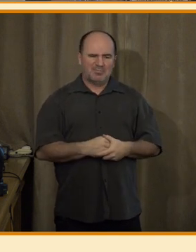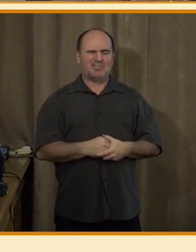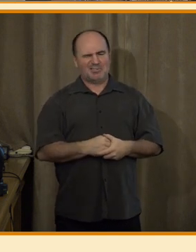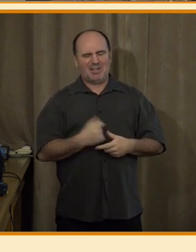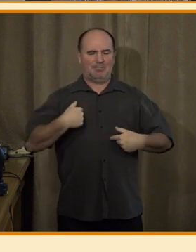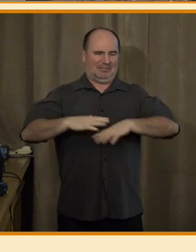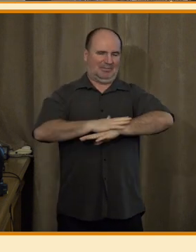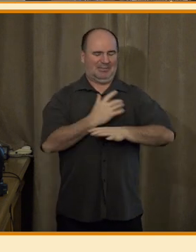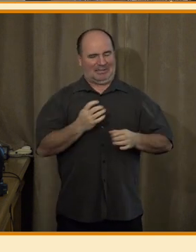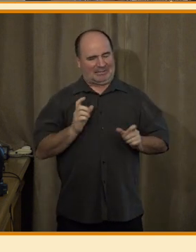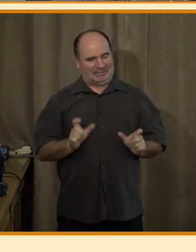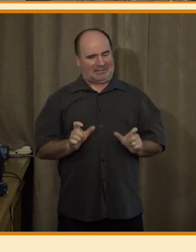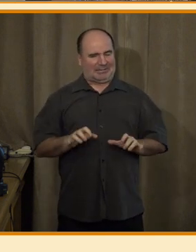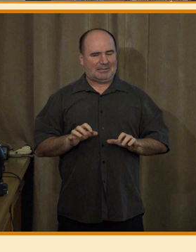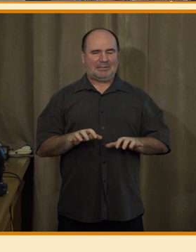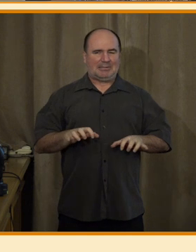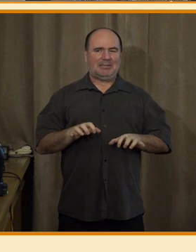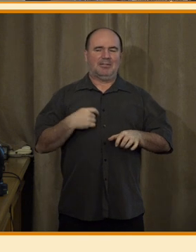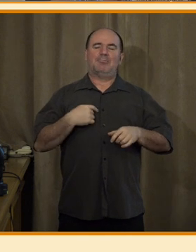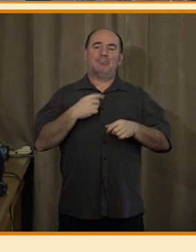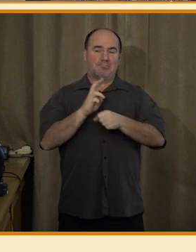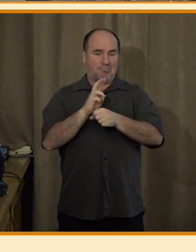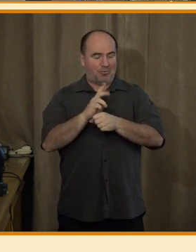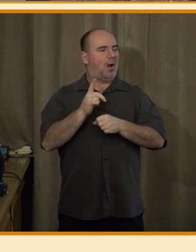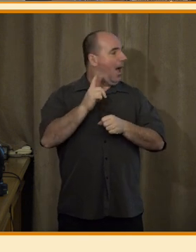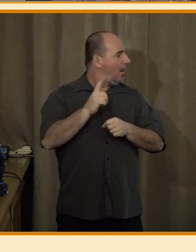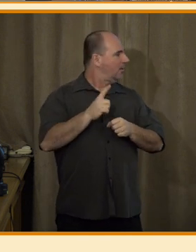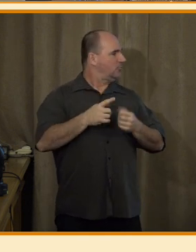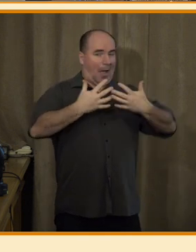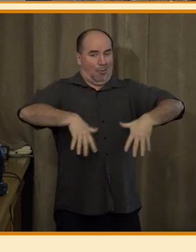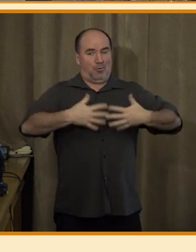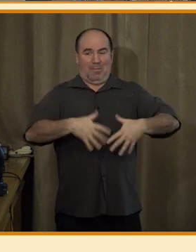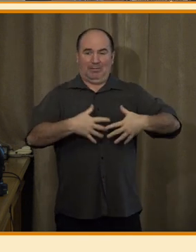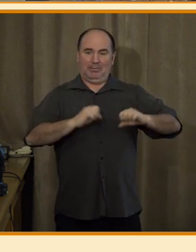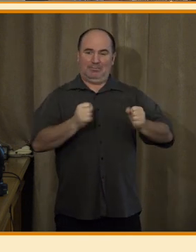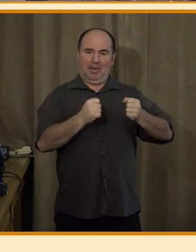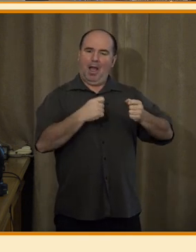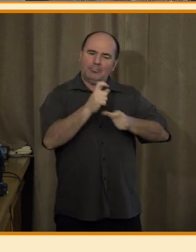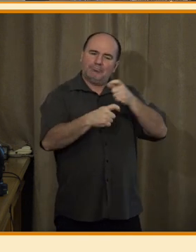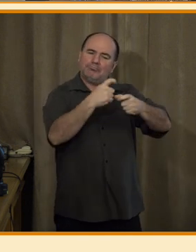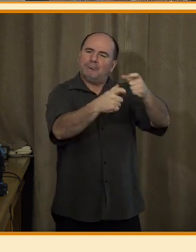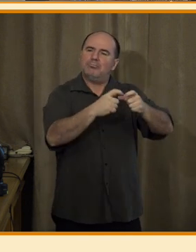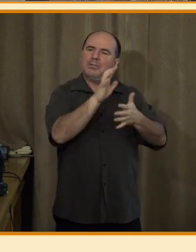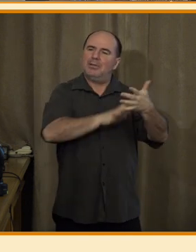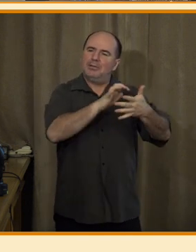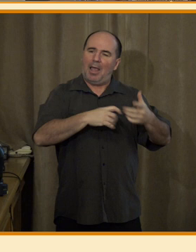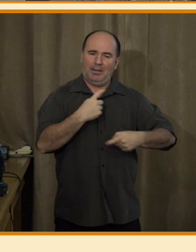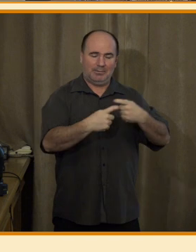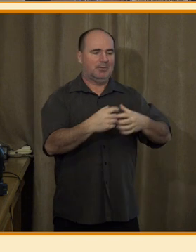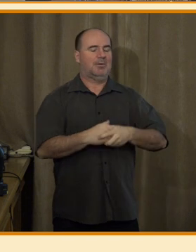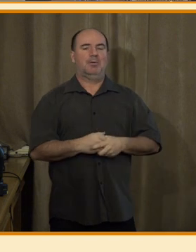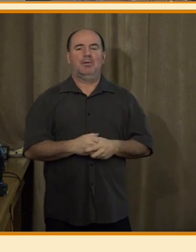chvíli, ačkoliv jsme sami s nějakým typem automatizace, už měli zkušenosti, včetně toho, že v rámci projektu